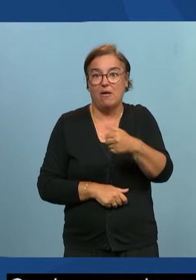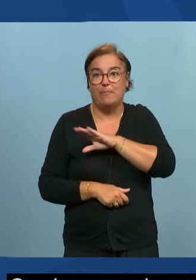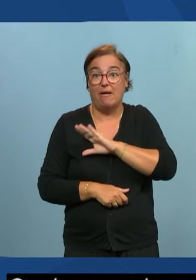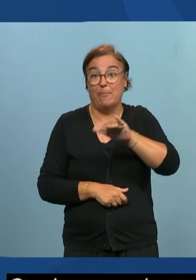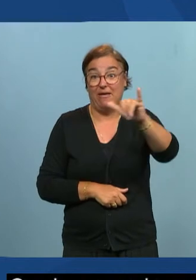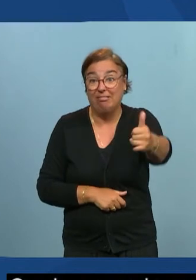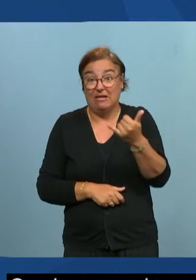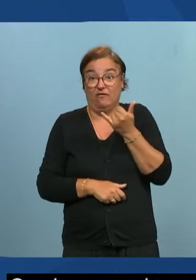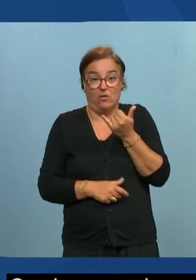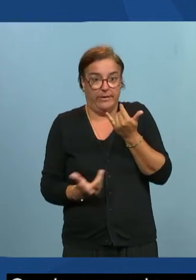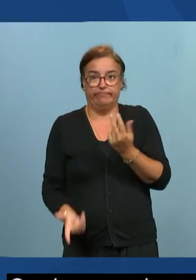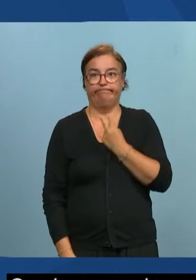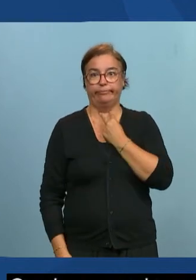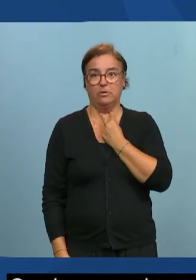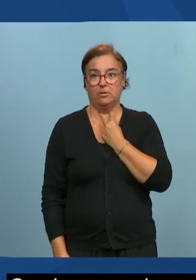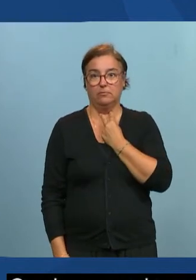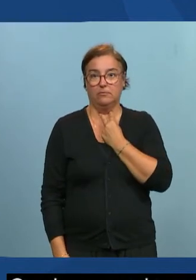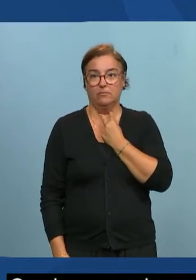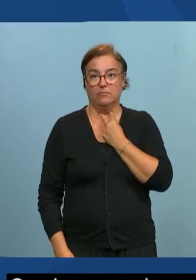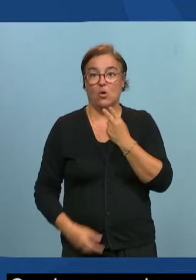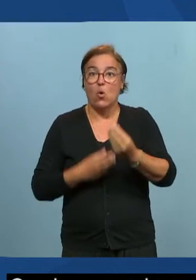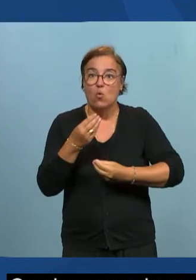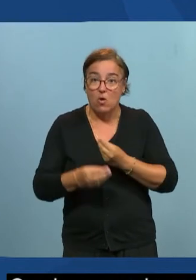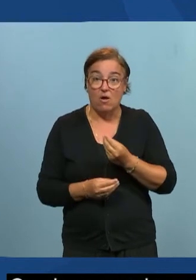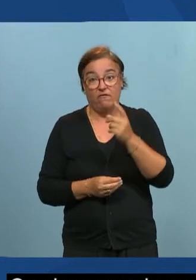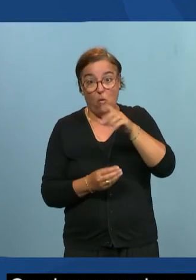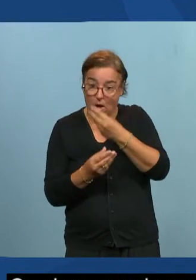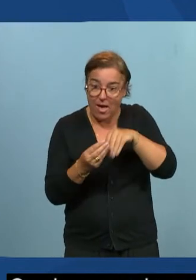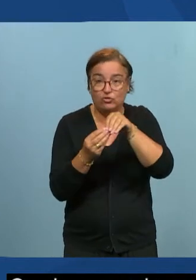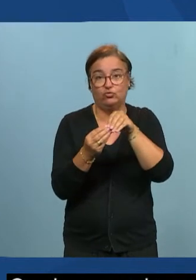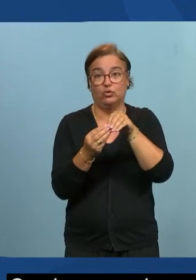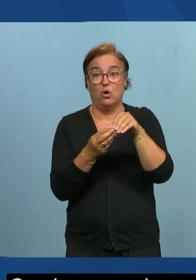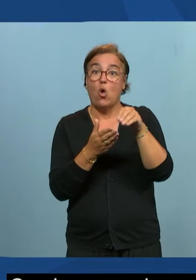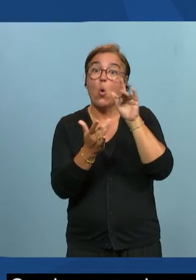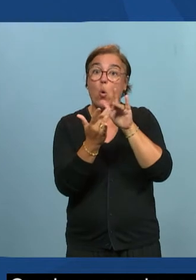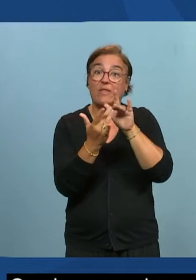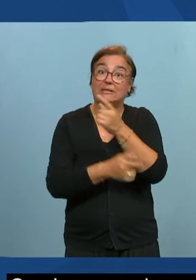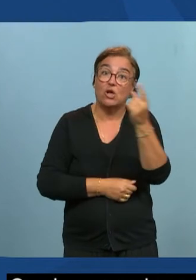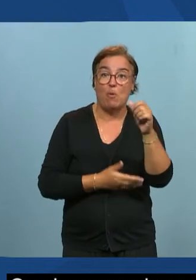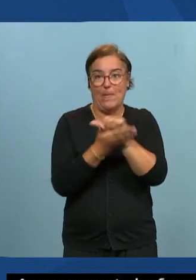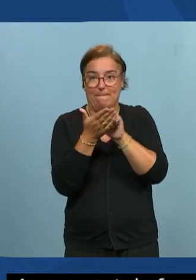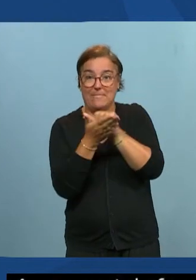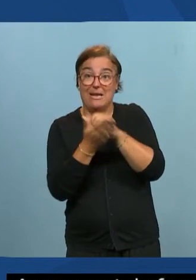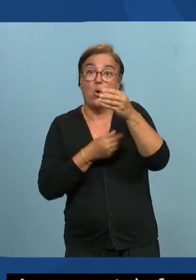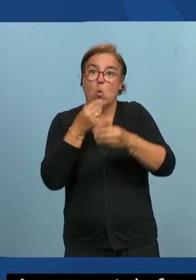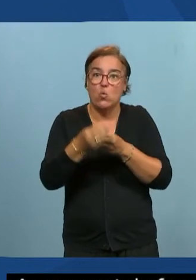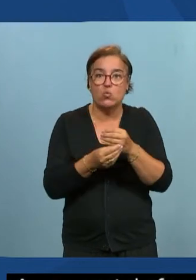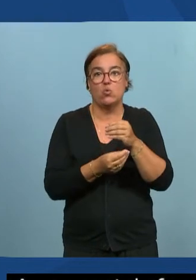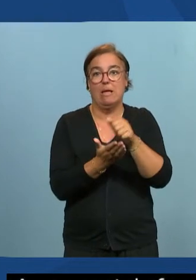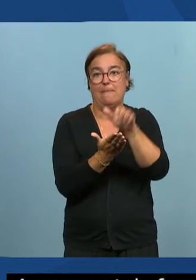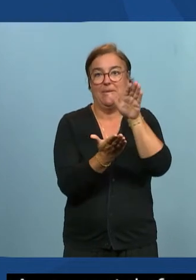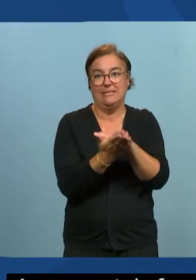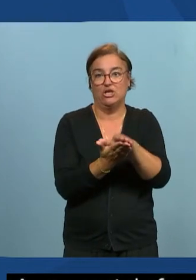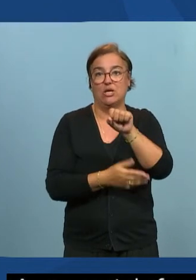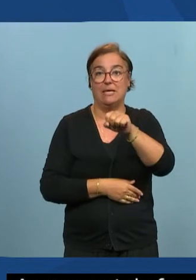ensuite on précise de nous contacter uniquement par e-mail ou par SMS parce qu'on n'est pas forcément à l'aise au